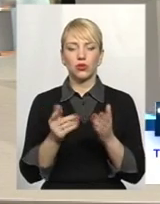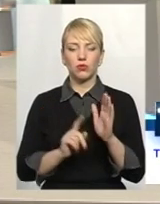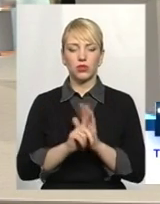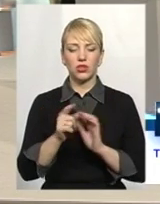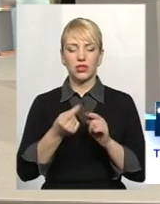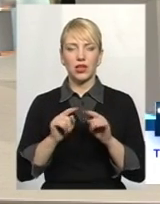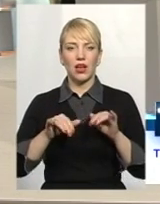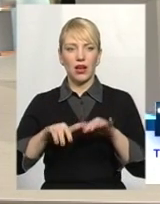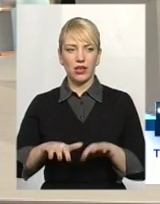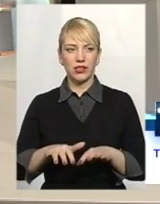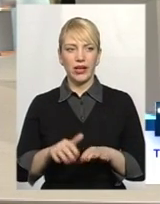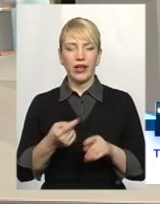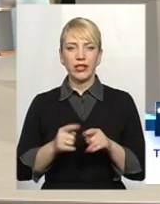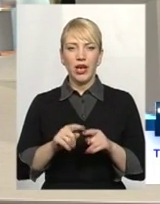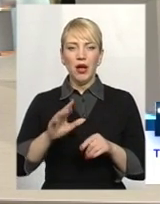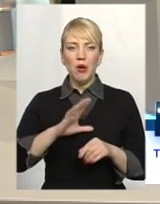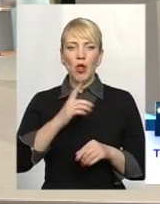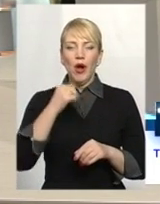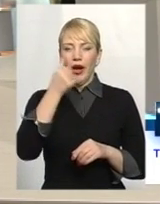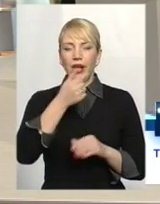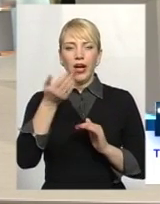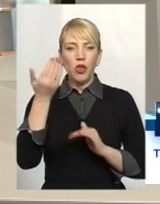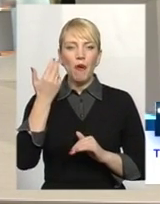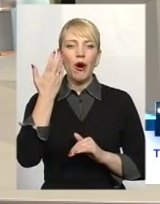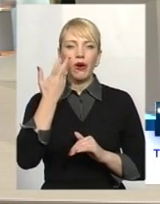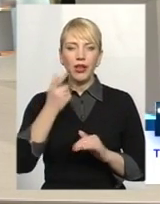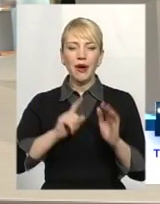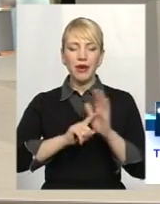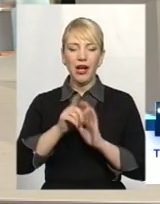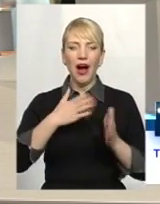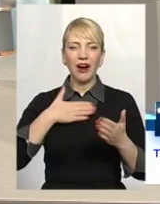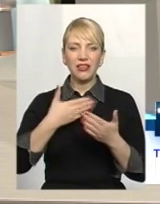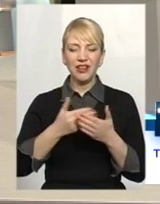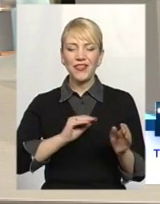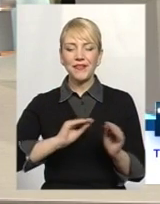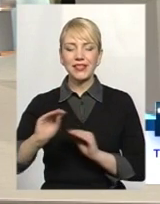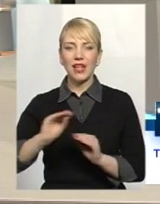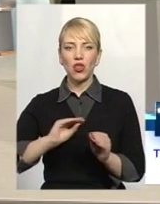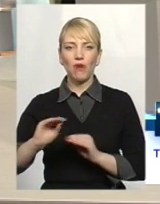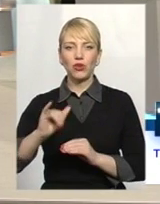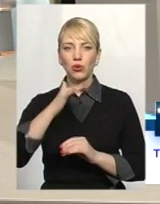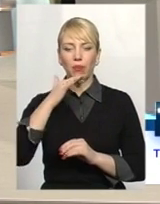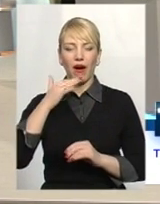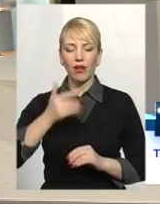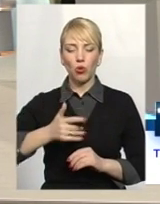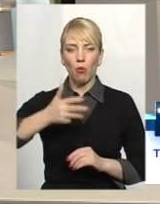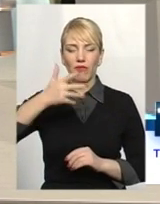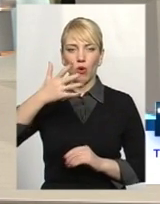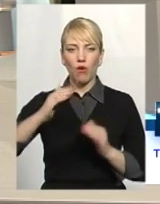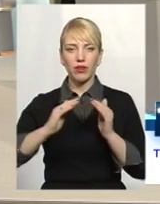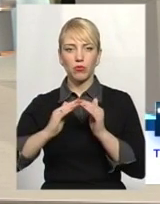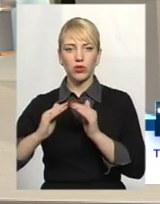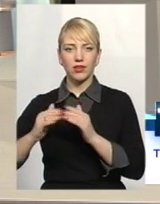Практично це сталося рік тому, коли активно почали встановлювати у багатоповерхових будинках, де